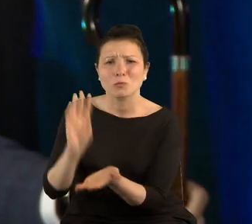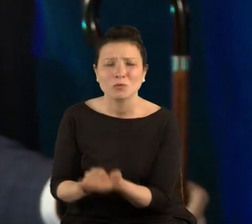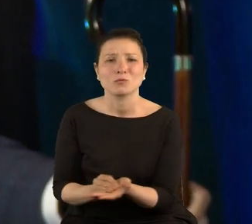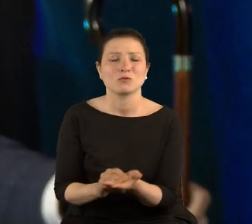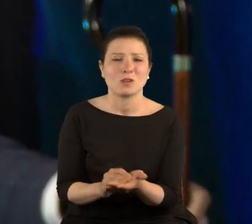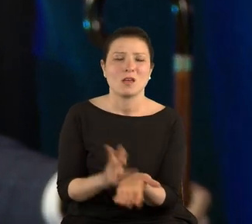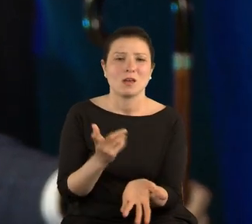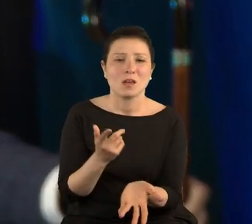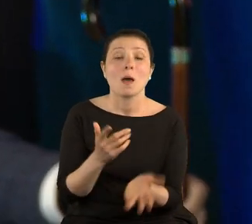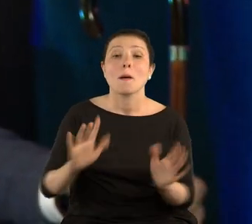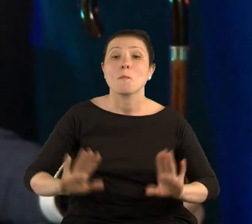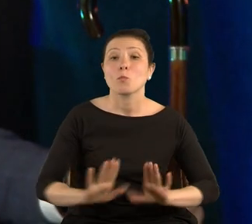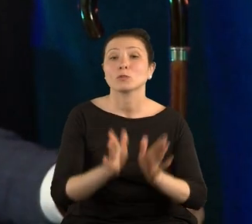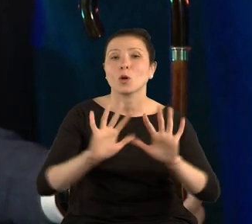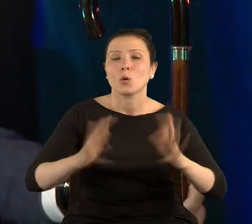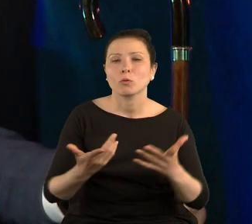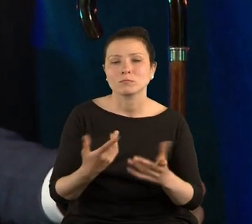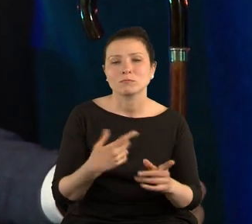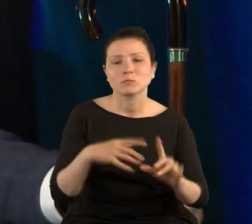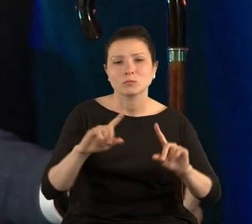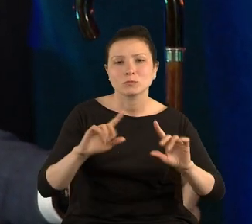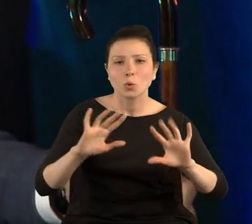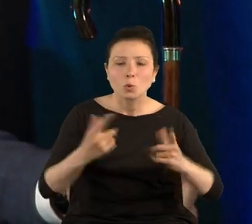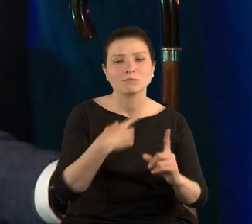Muzea to są cmentarze sztuki.